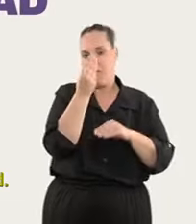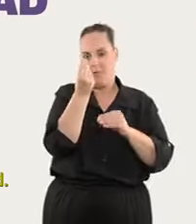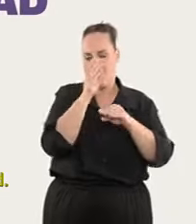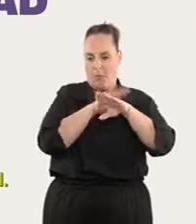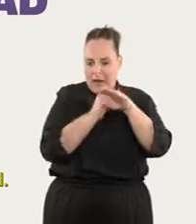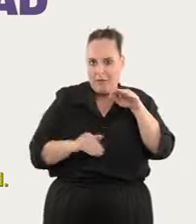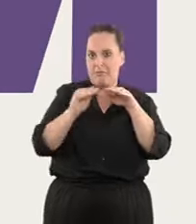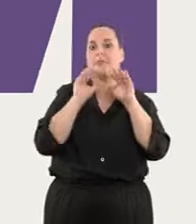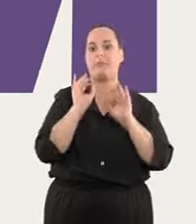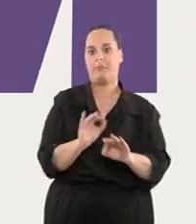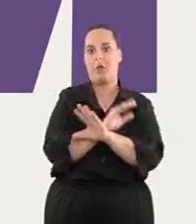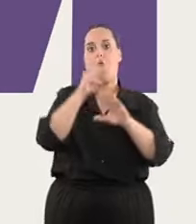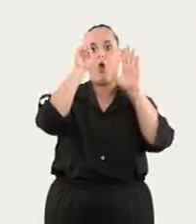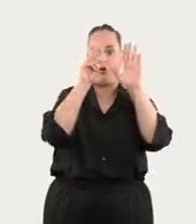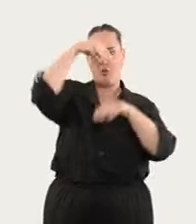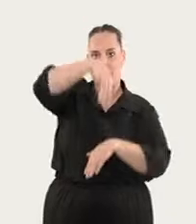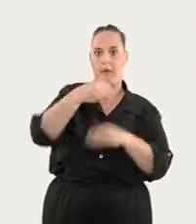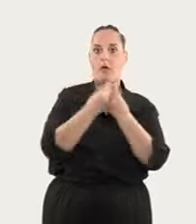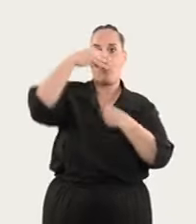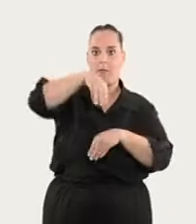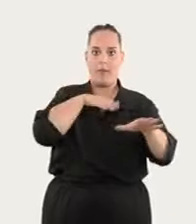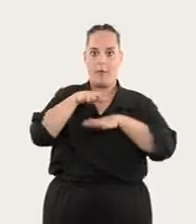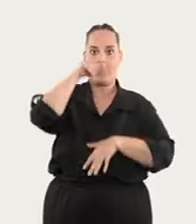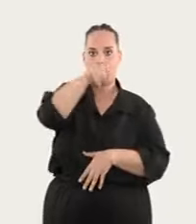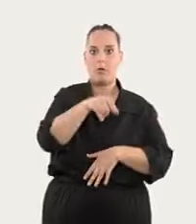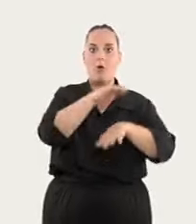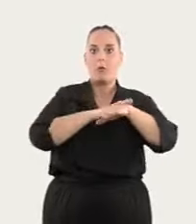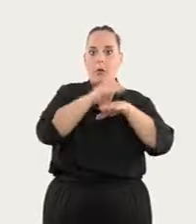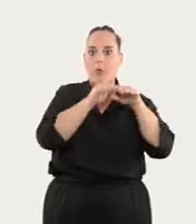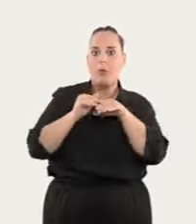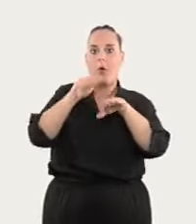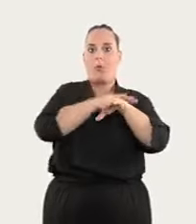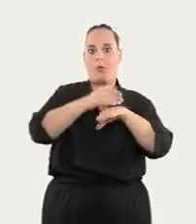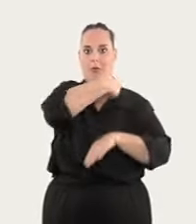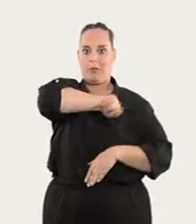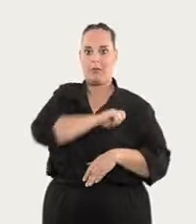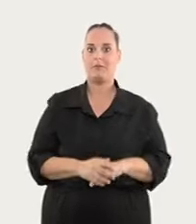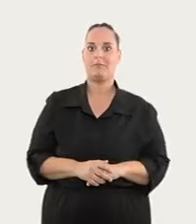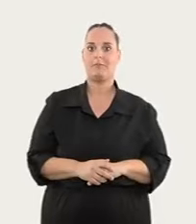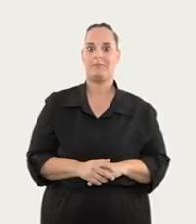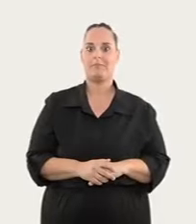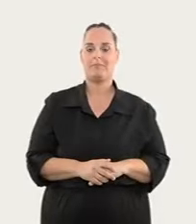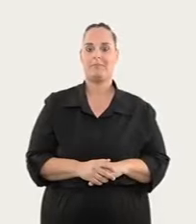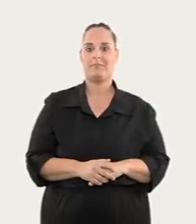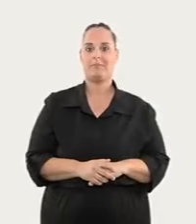mucho para alcanzar la igualdad. 8M. Con M de muévete. Ministerio de Igualdad. Gobierno de España.